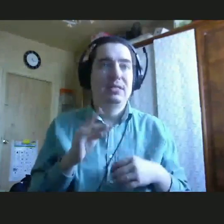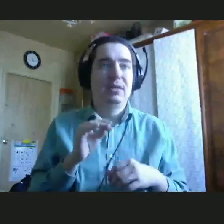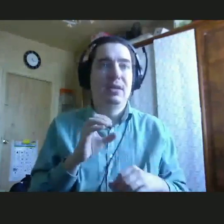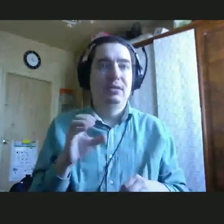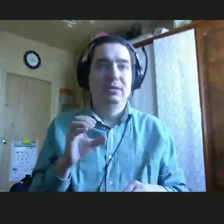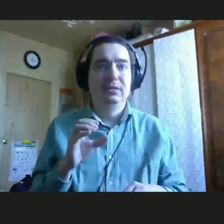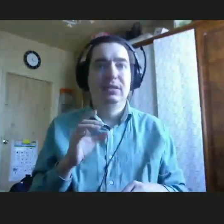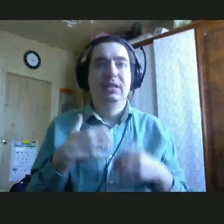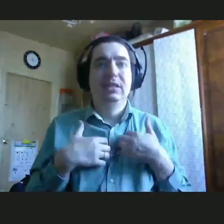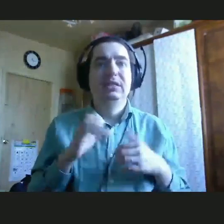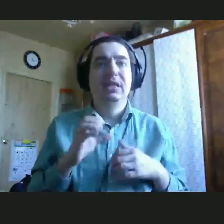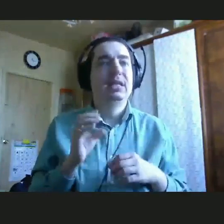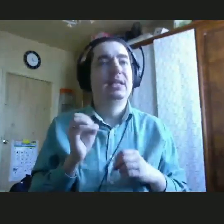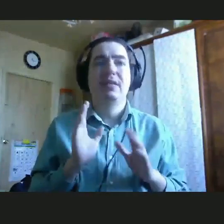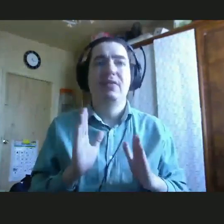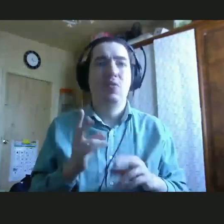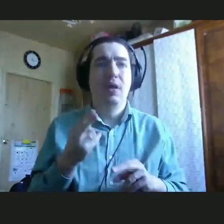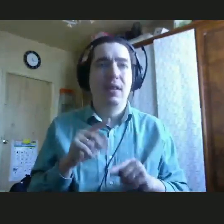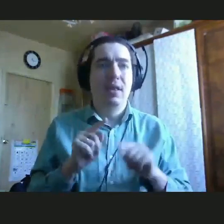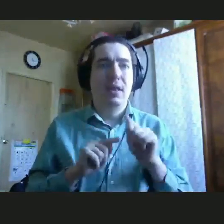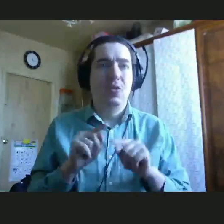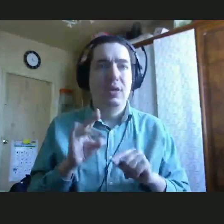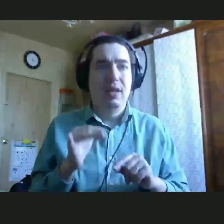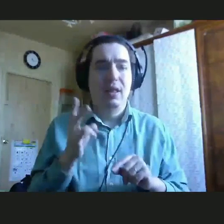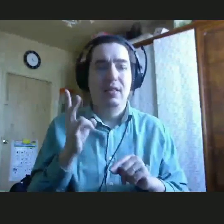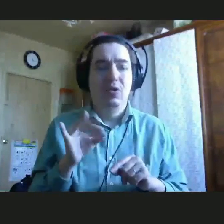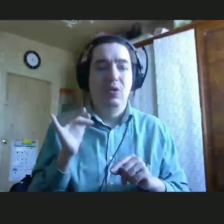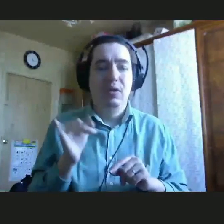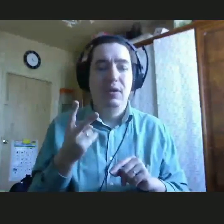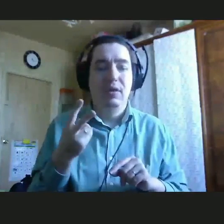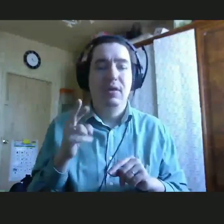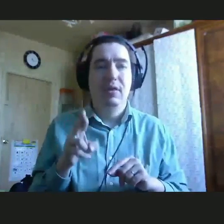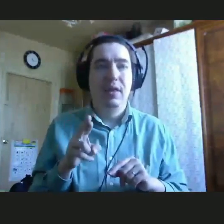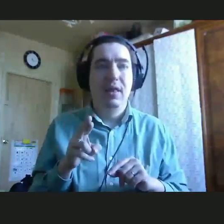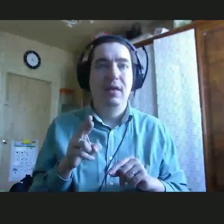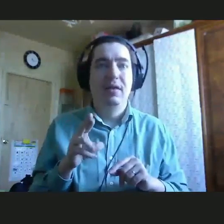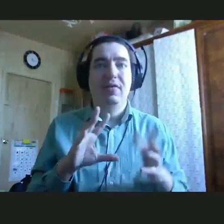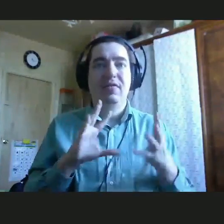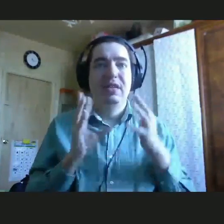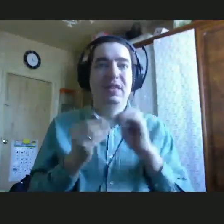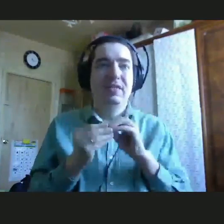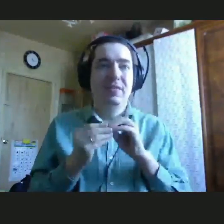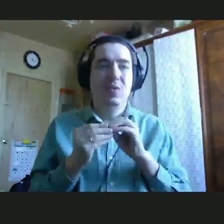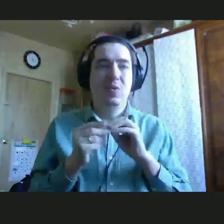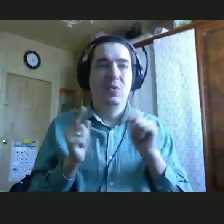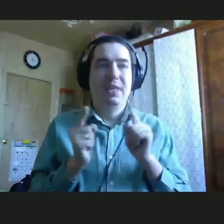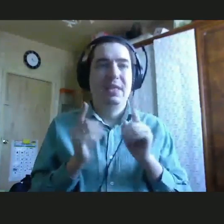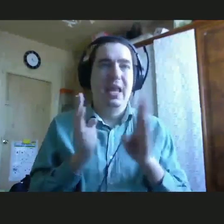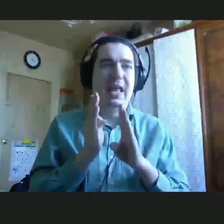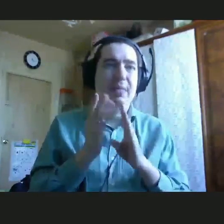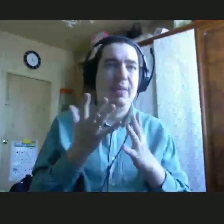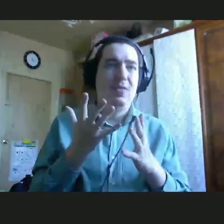Стресс не только для родителей, но и для всего микроклимата, который их окружает.